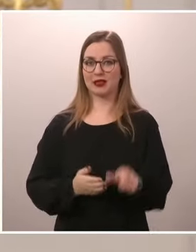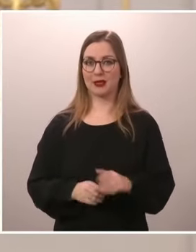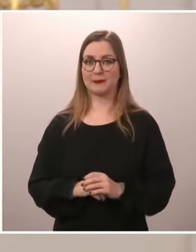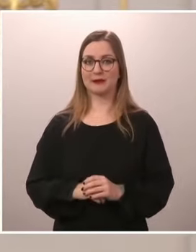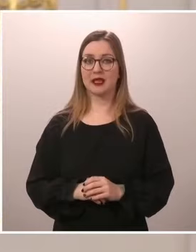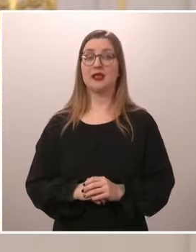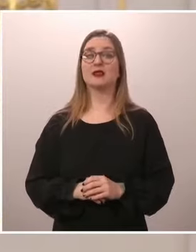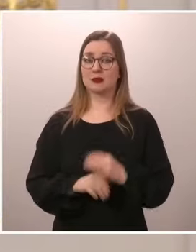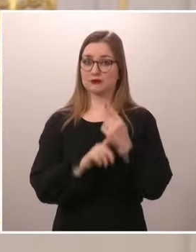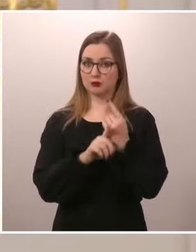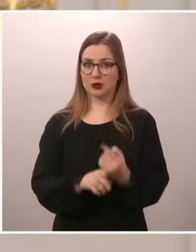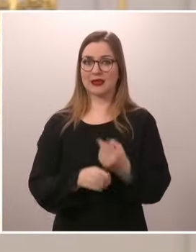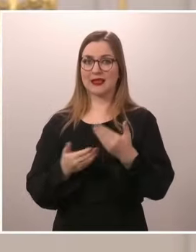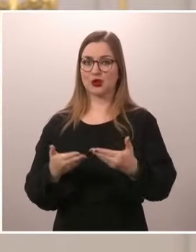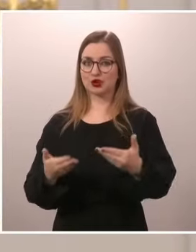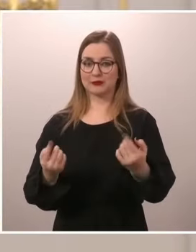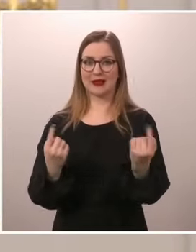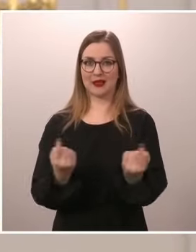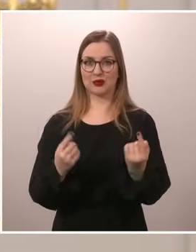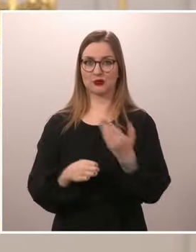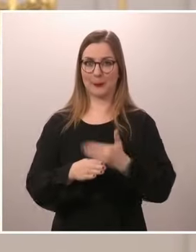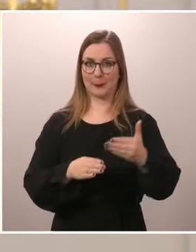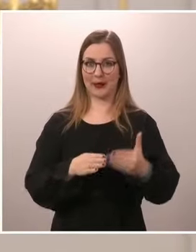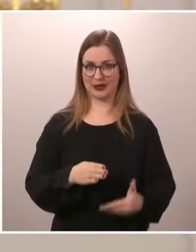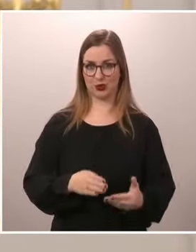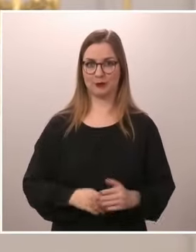tilaisuus on päättynyt. Kiitos.